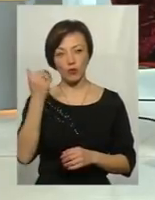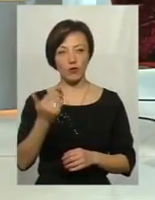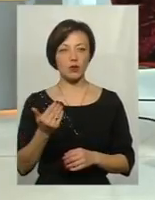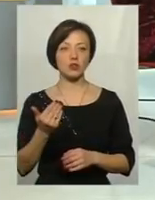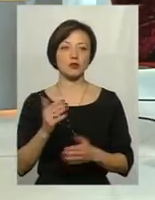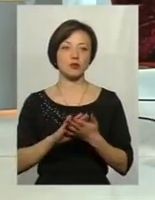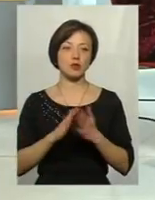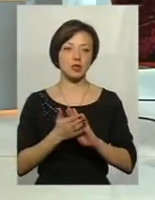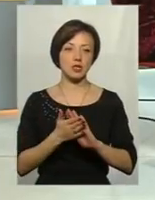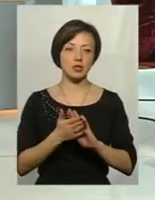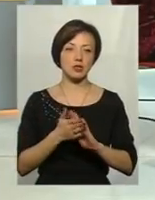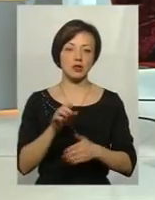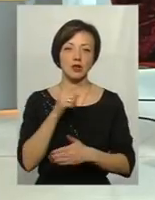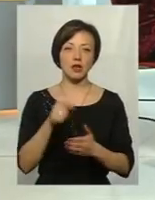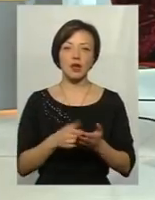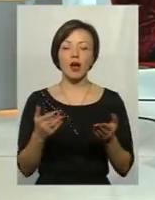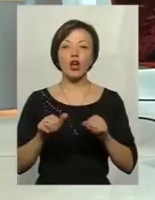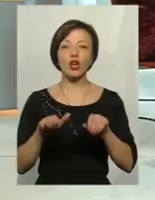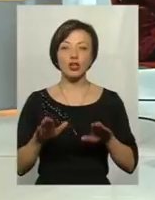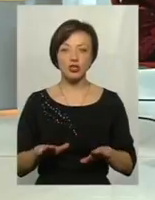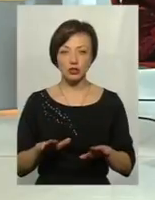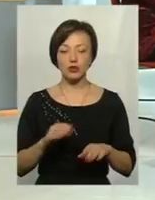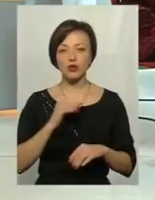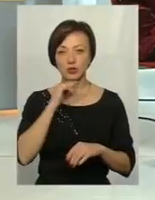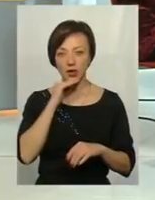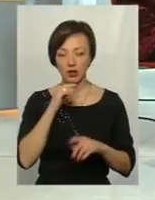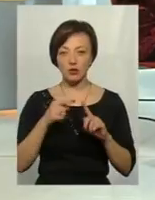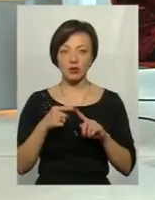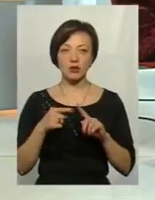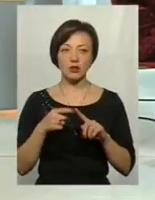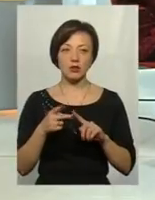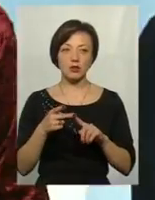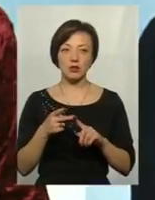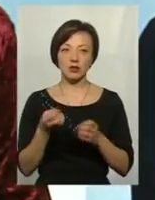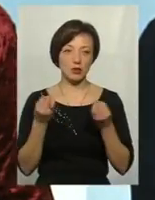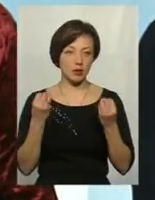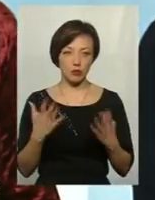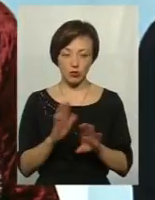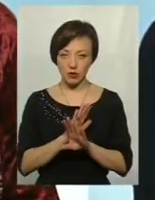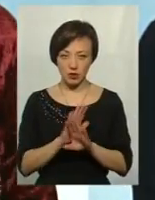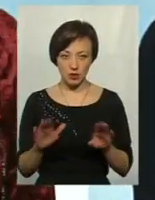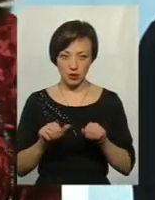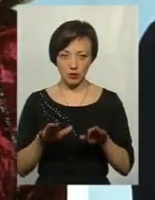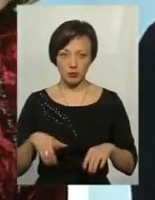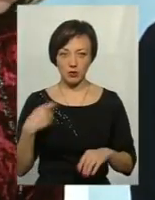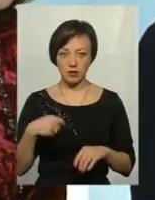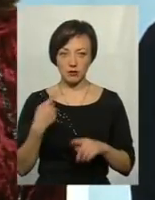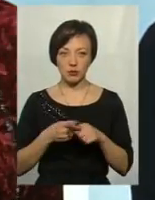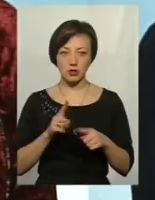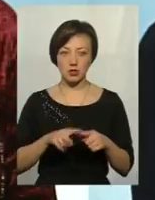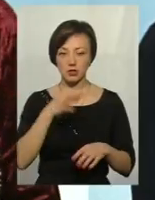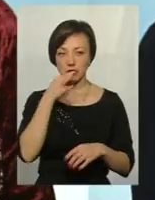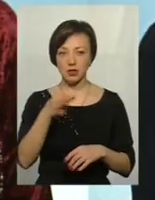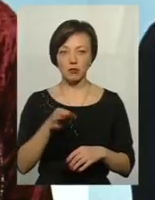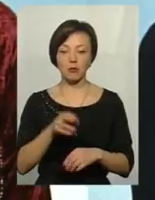ваша позиція. Яке це рішення? Чи воно достатній раз? Це дуже непросте рішення, і президент про це сказав,